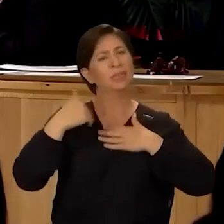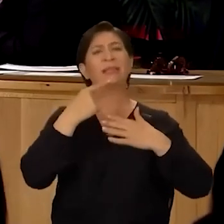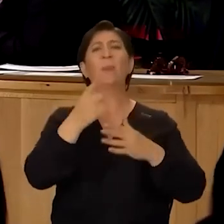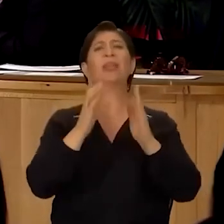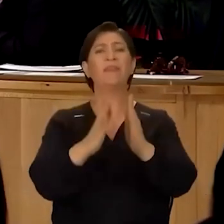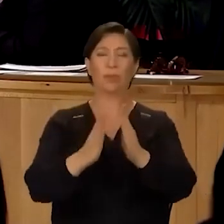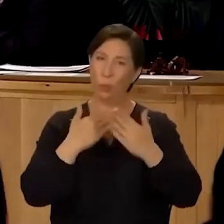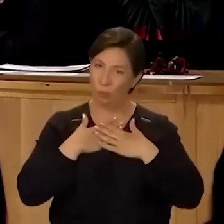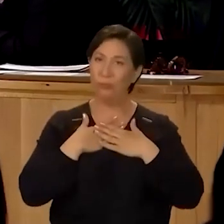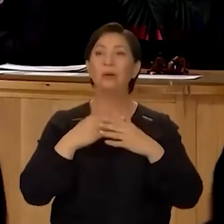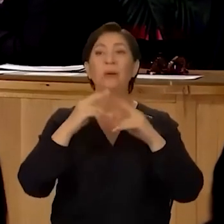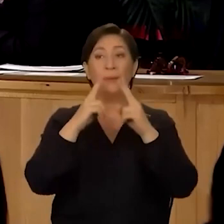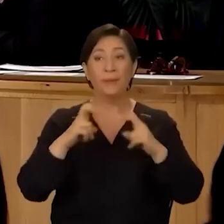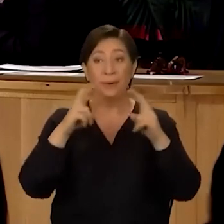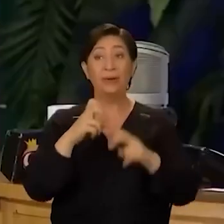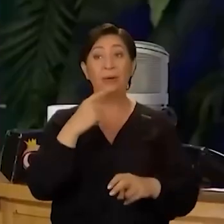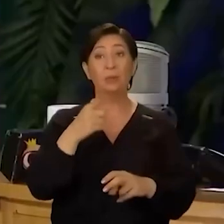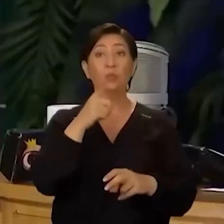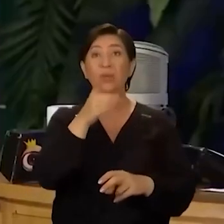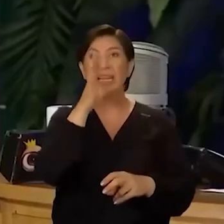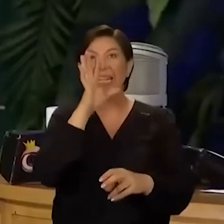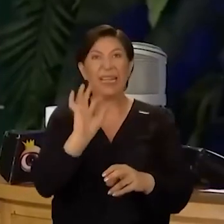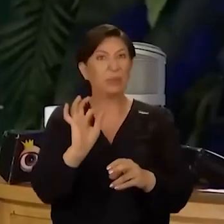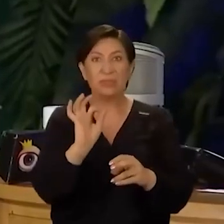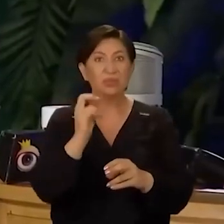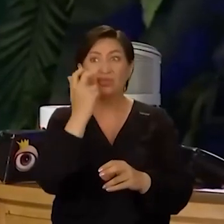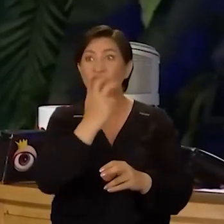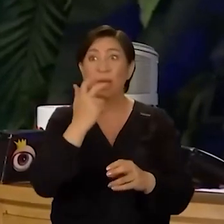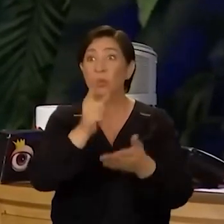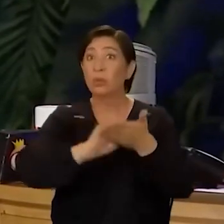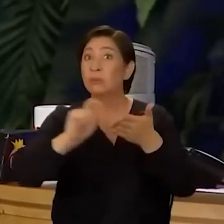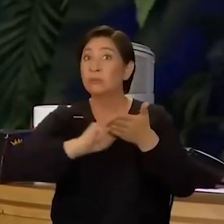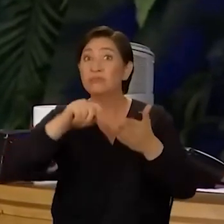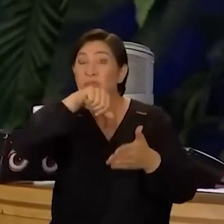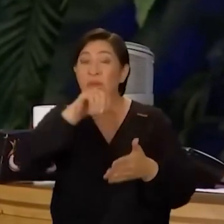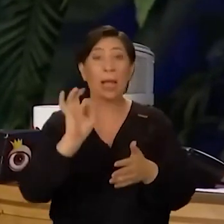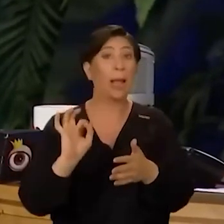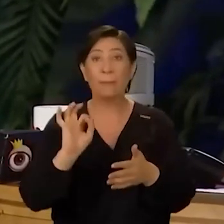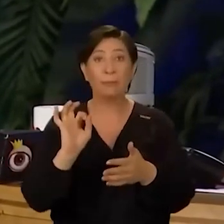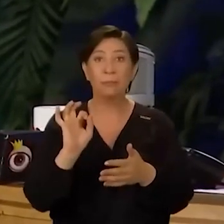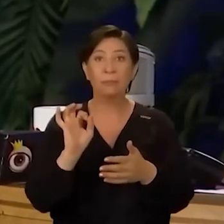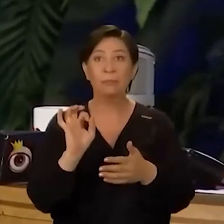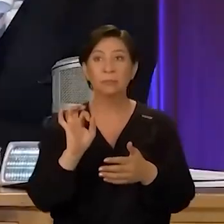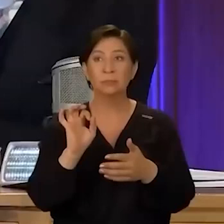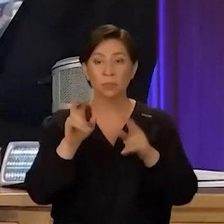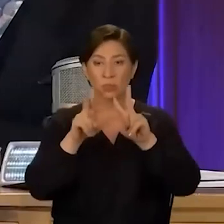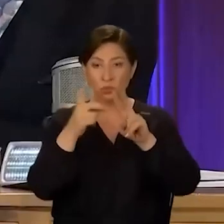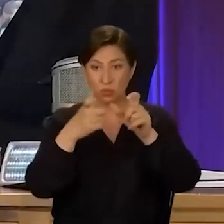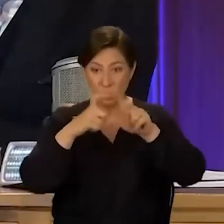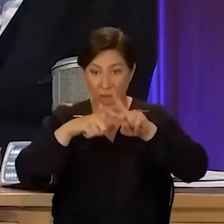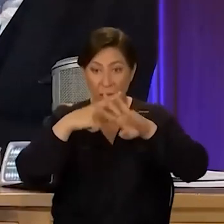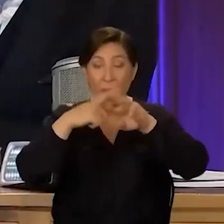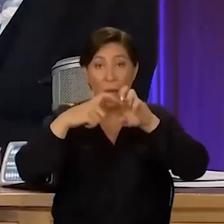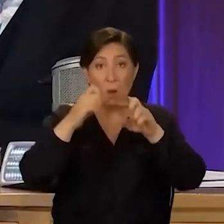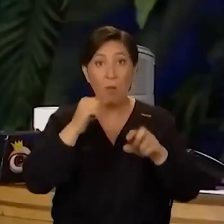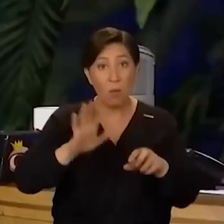demeye devam ediyorum. Araştırmış demiş ki ya bu kimin türküsü? Kim yazmış? Hangi Ozan? Musa Eroğlu mu?